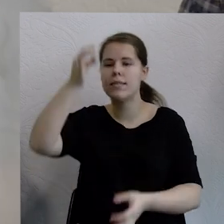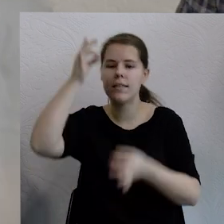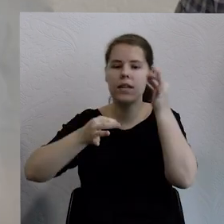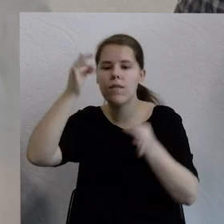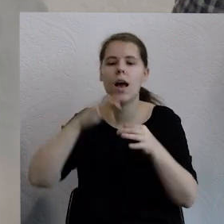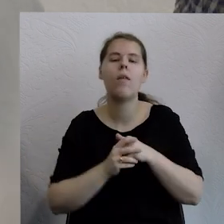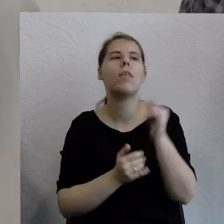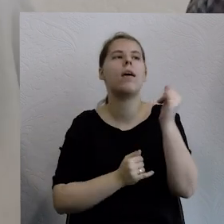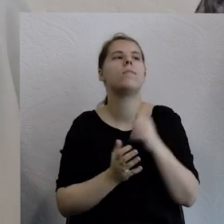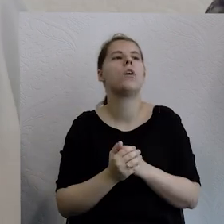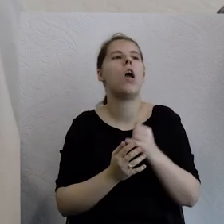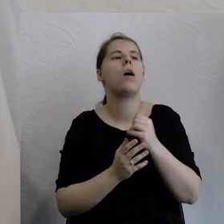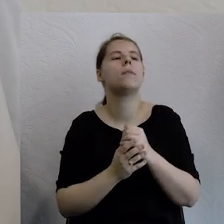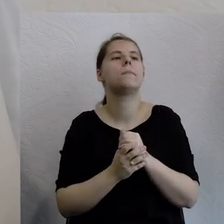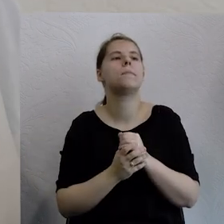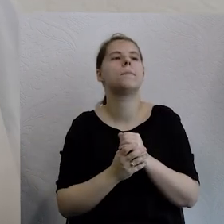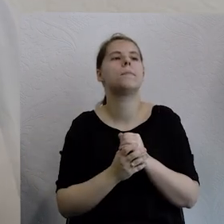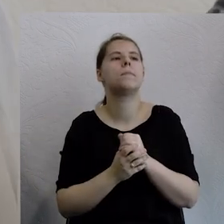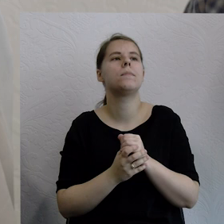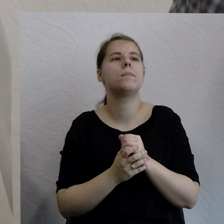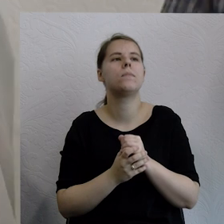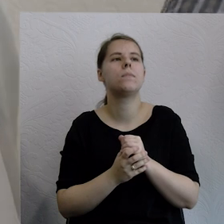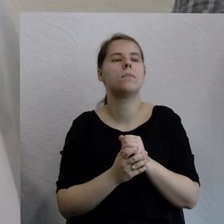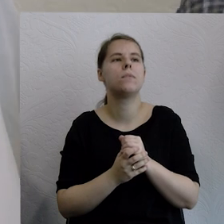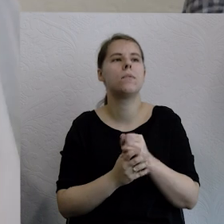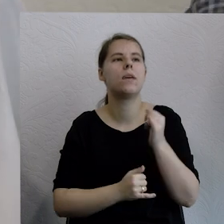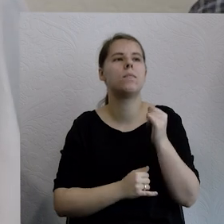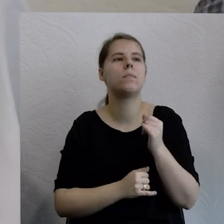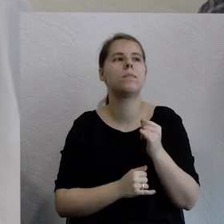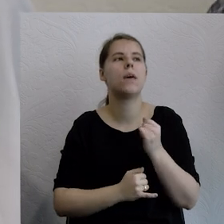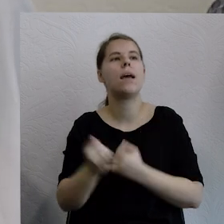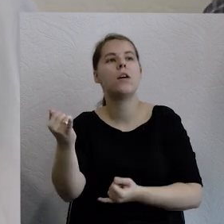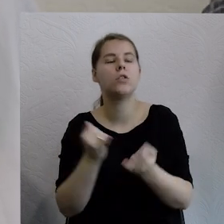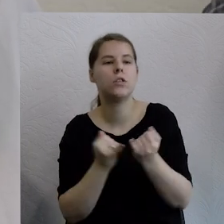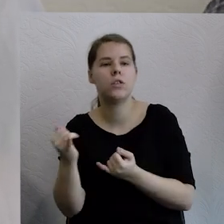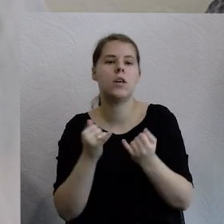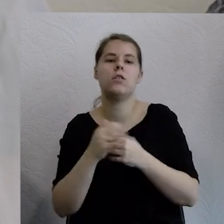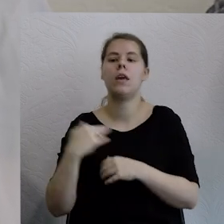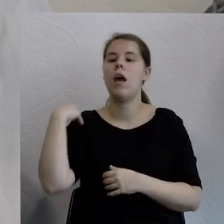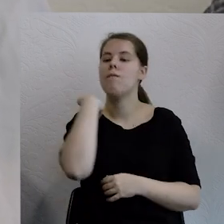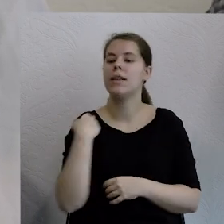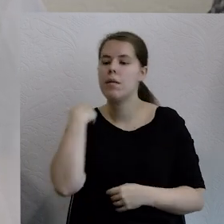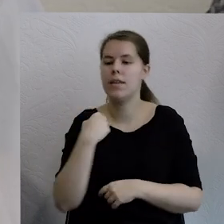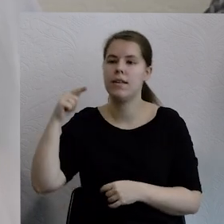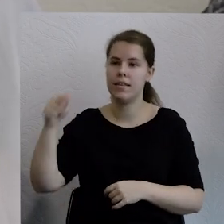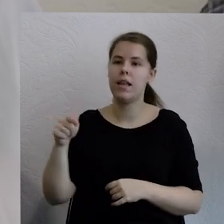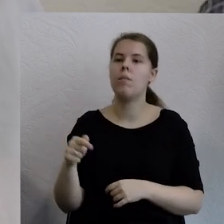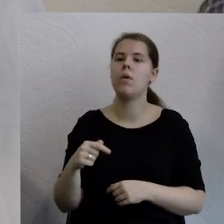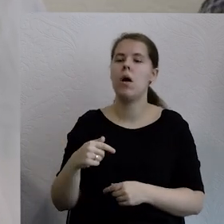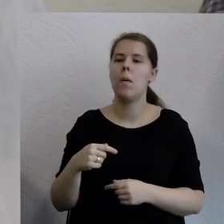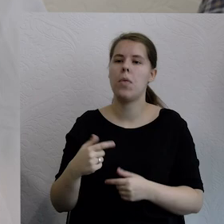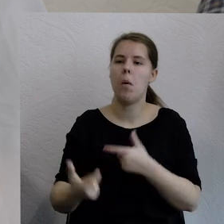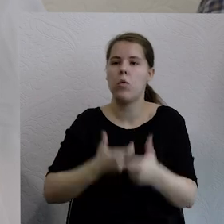rzeczywistość wyglądała, na przykład gdyby reintrodukowano w Wielkiej Brytanii wszędzie bobry. Jakby to wpłynęło na całe